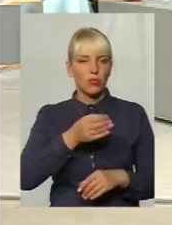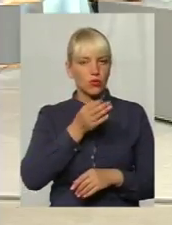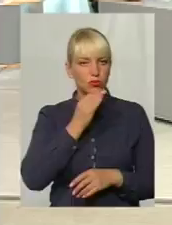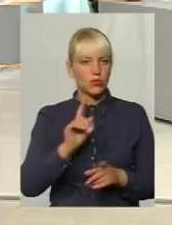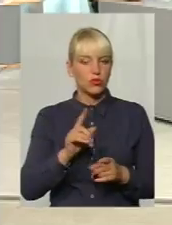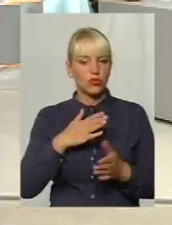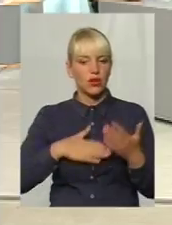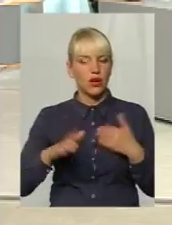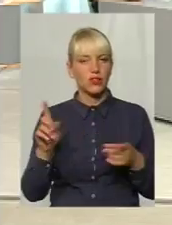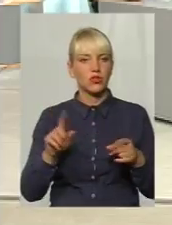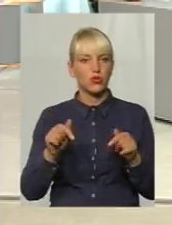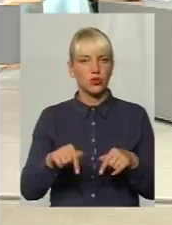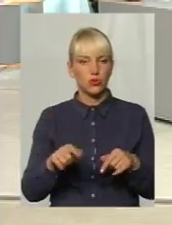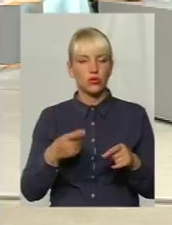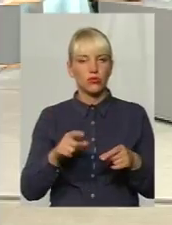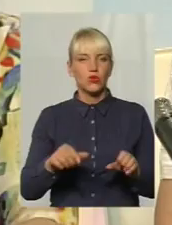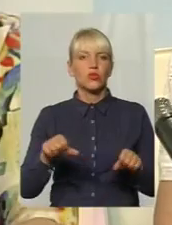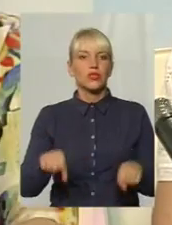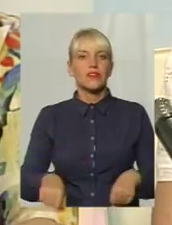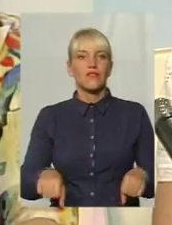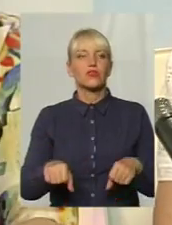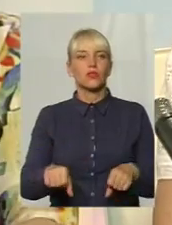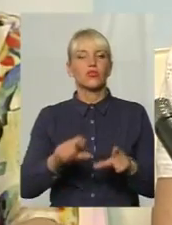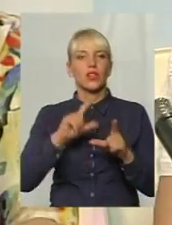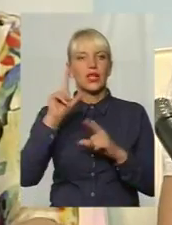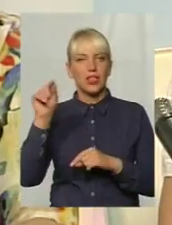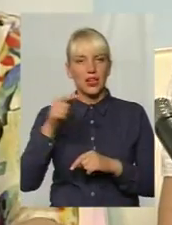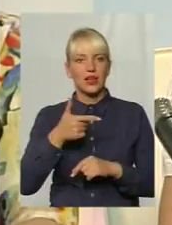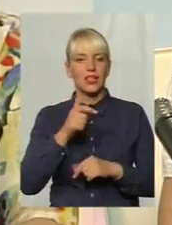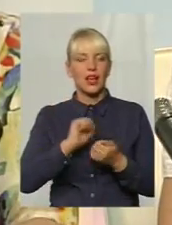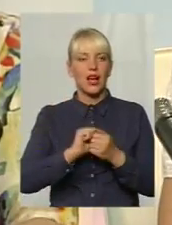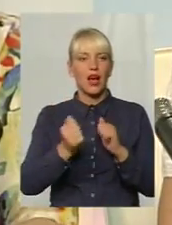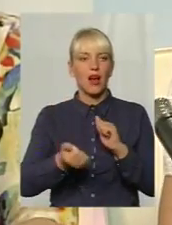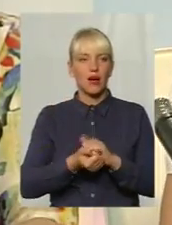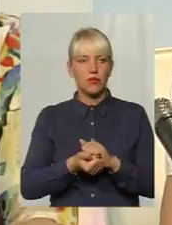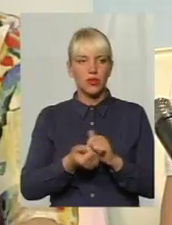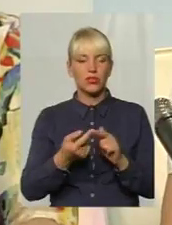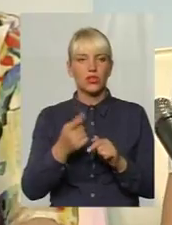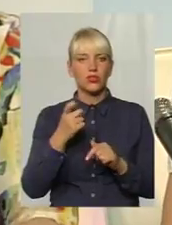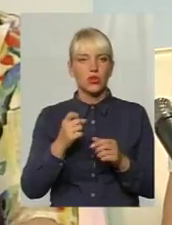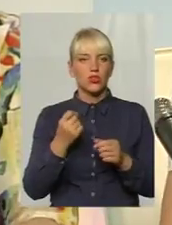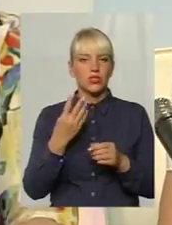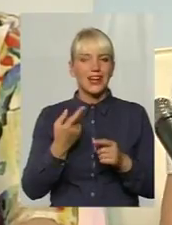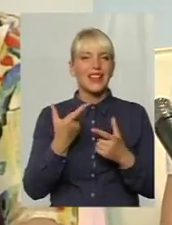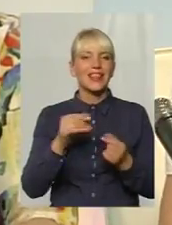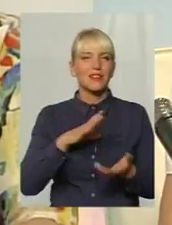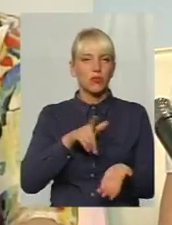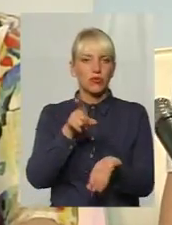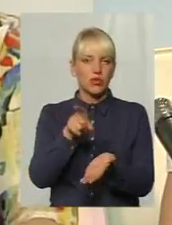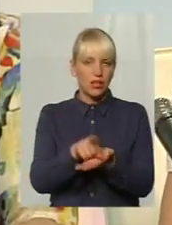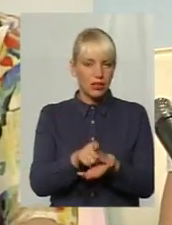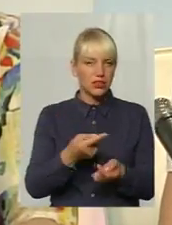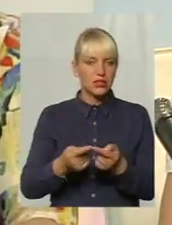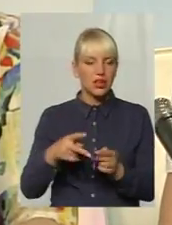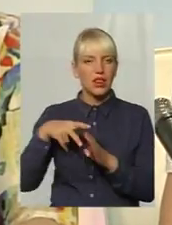ми тут. Тому що їхати з візочком на Кам'янецьку, от цю 100 чи 90 до танку, це було навантаження